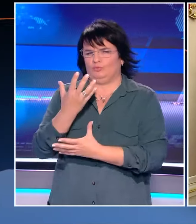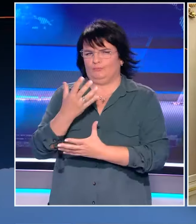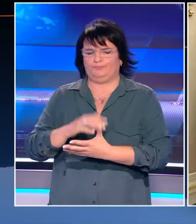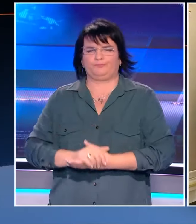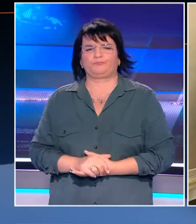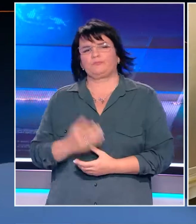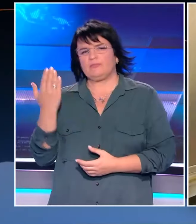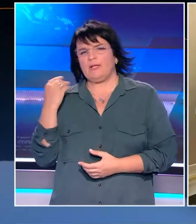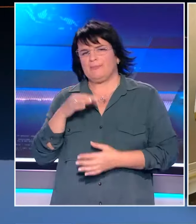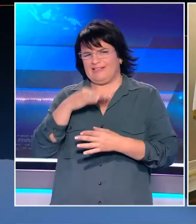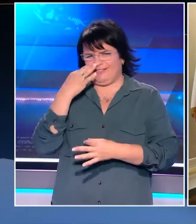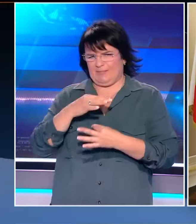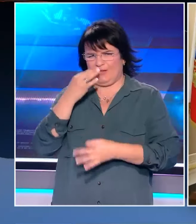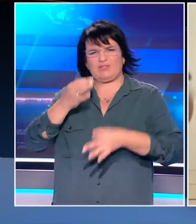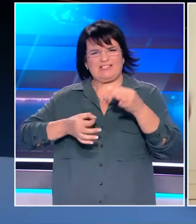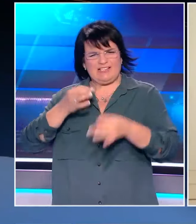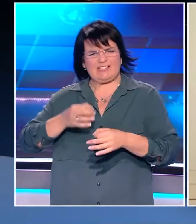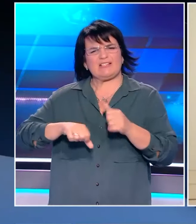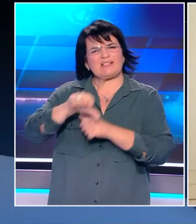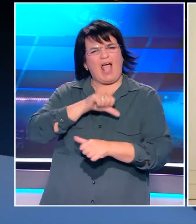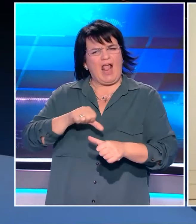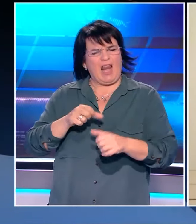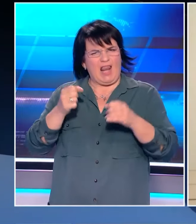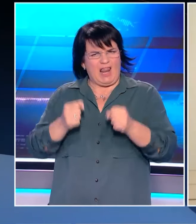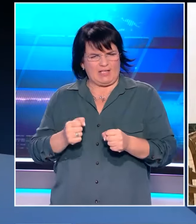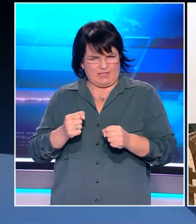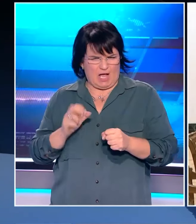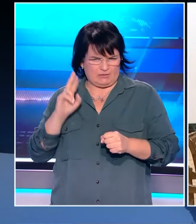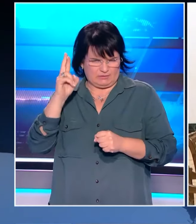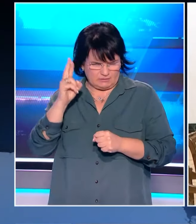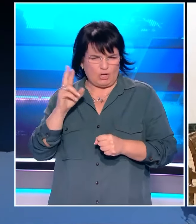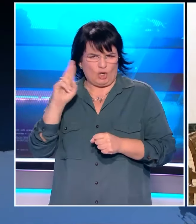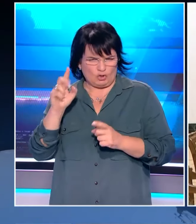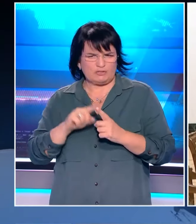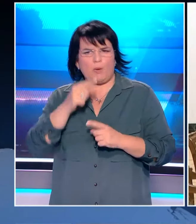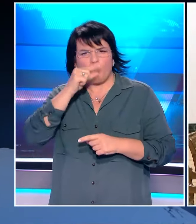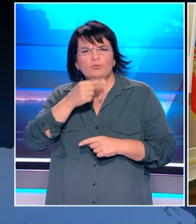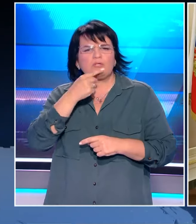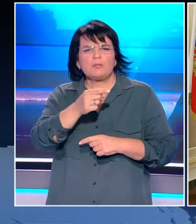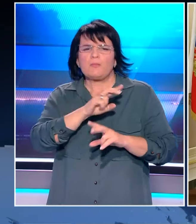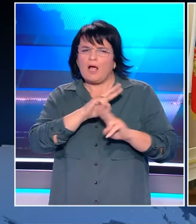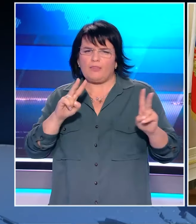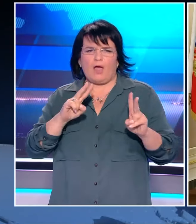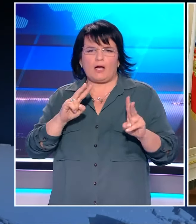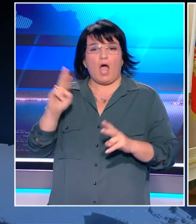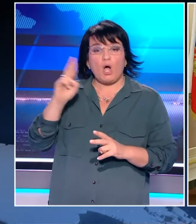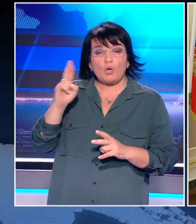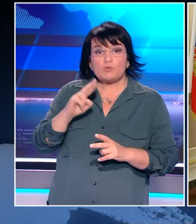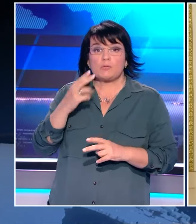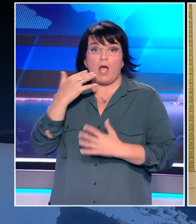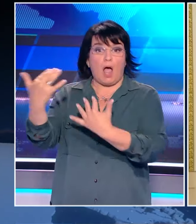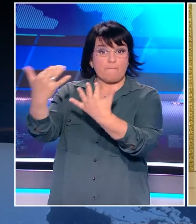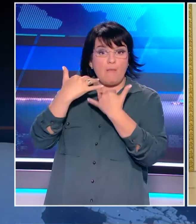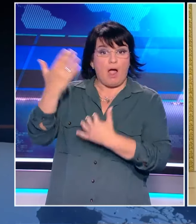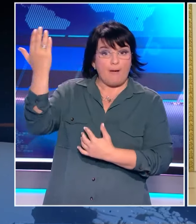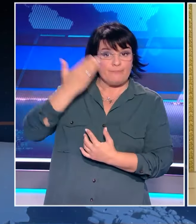Το περασμένο Σεπτέμβριο, κατά τη διάρκεια της συζήτησης για τις αλλαγές στο πυρηνικό δόγμα της Ρωσίας, ο Β. Πούτιν είχε κάνει ξεκάθαρο το πώς βλέπει η Ρωσία μια τέτοια πυλή.